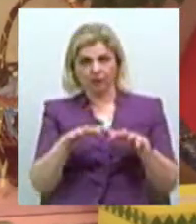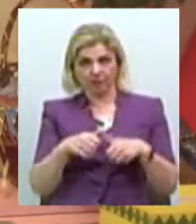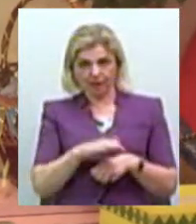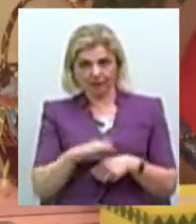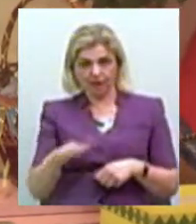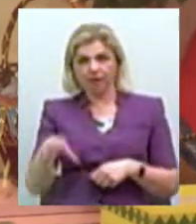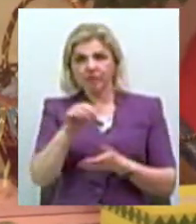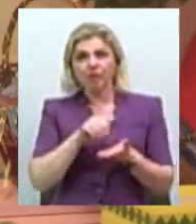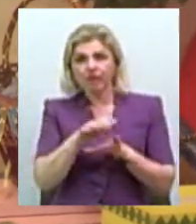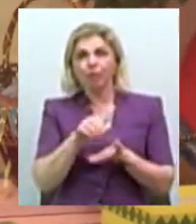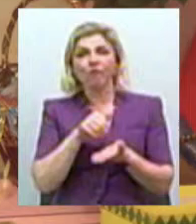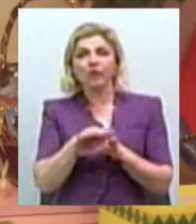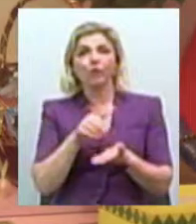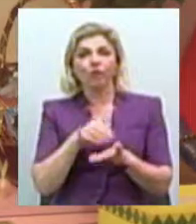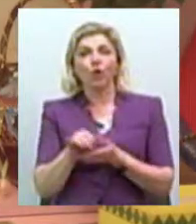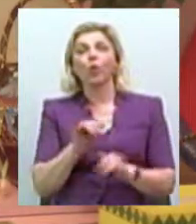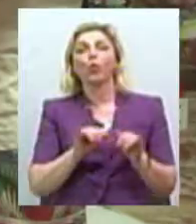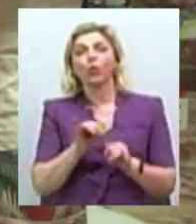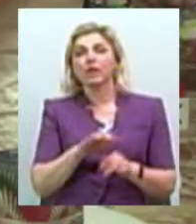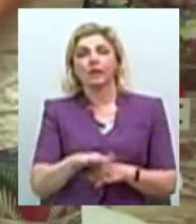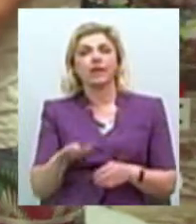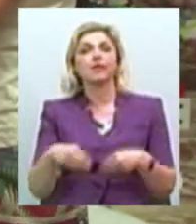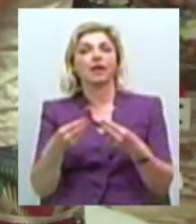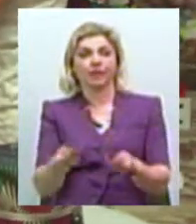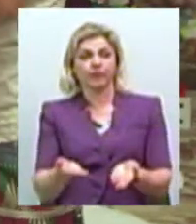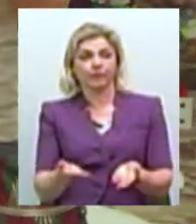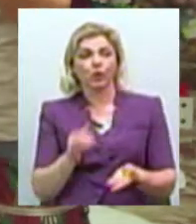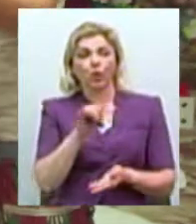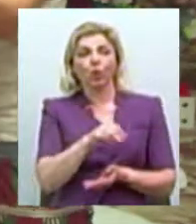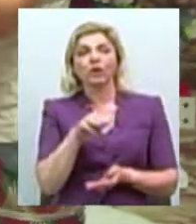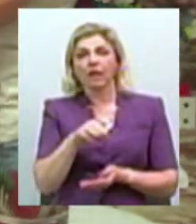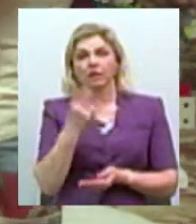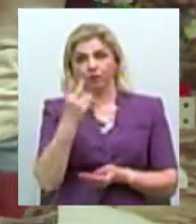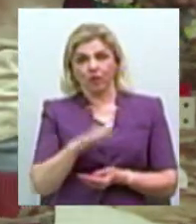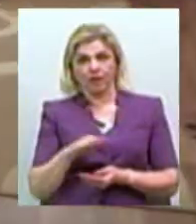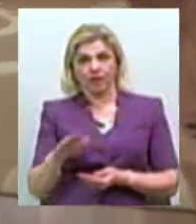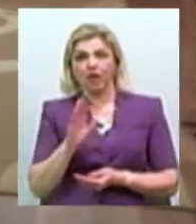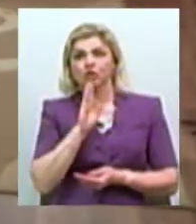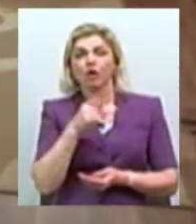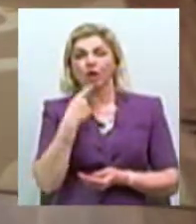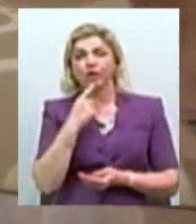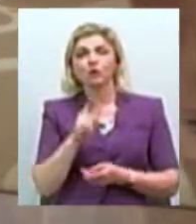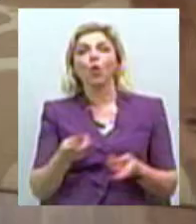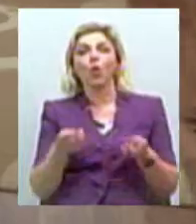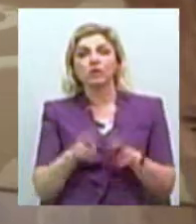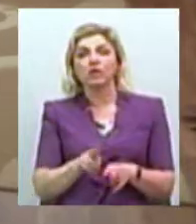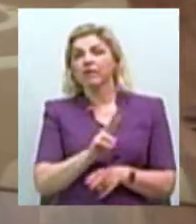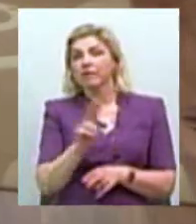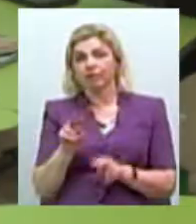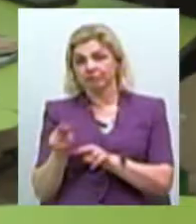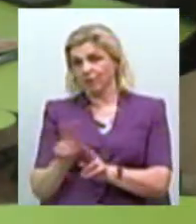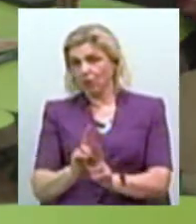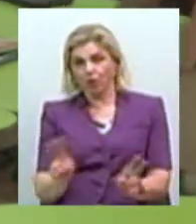Відмова, відмова, відмова. Куди нам дівати дітей? У Тетяни Дашутіної двоє дітей. Жінка говорить, залишати їх нема на кого.